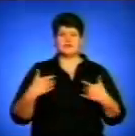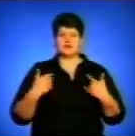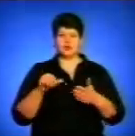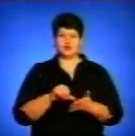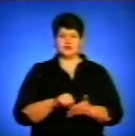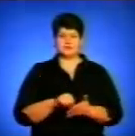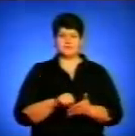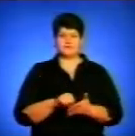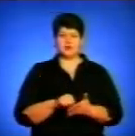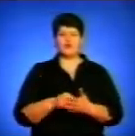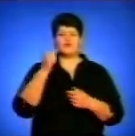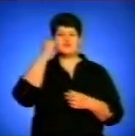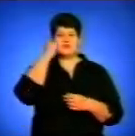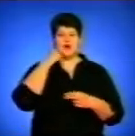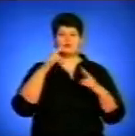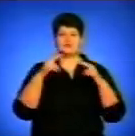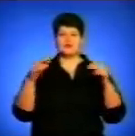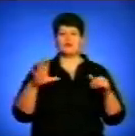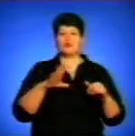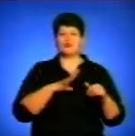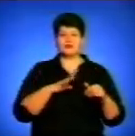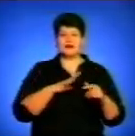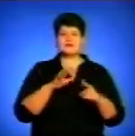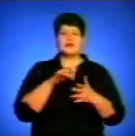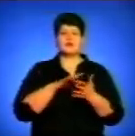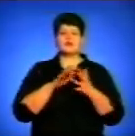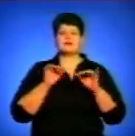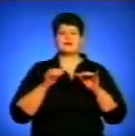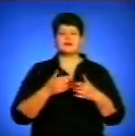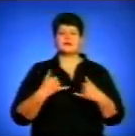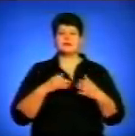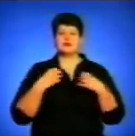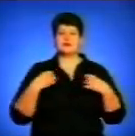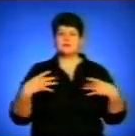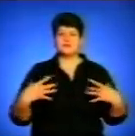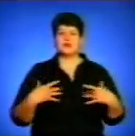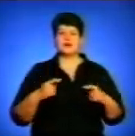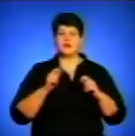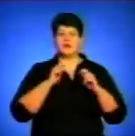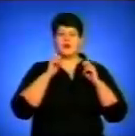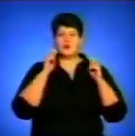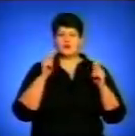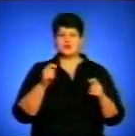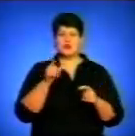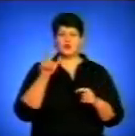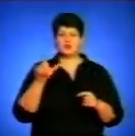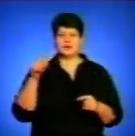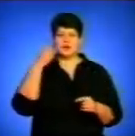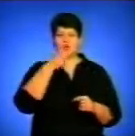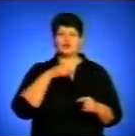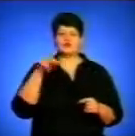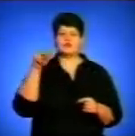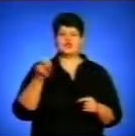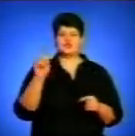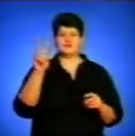У Старому замку відбулася церемонія нагородження лауреатів конкурсу «Людина року-2012» з репортажем